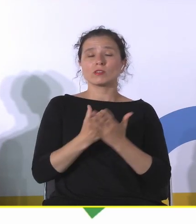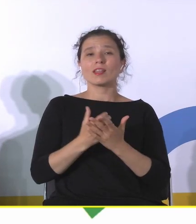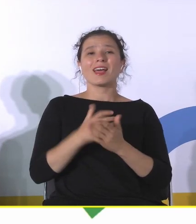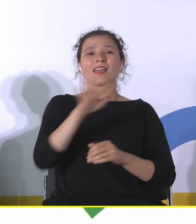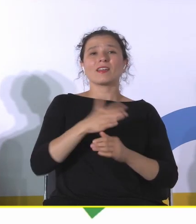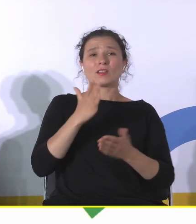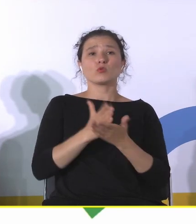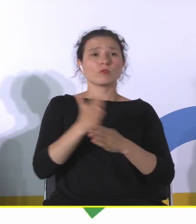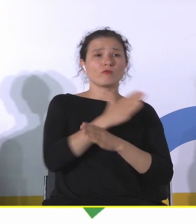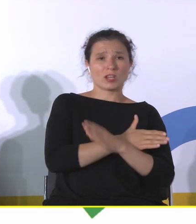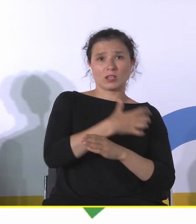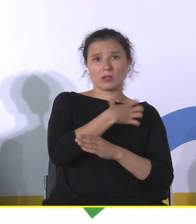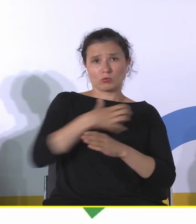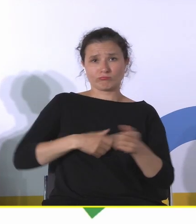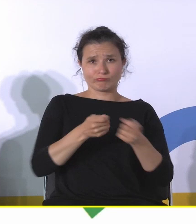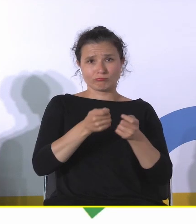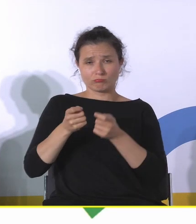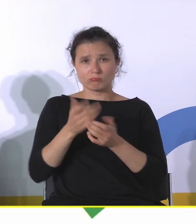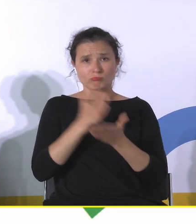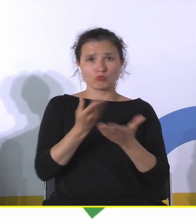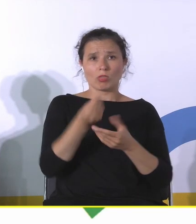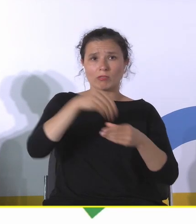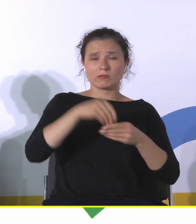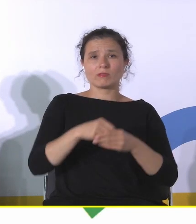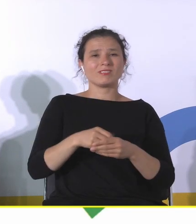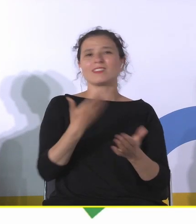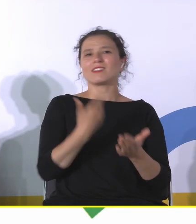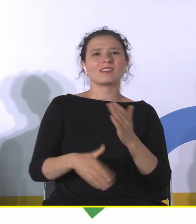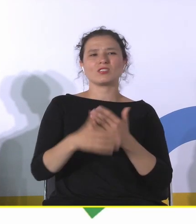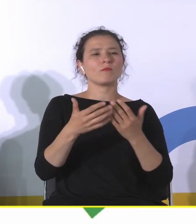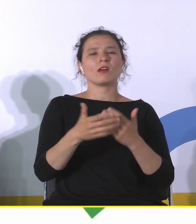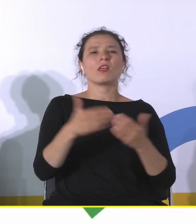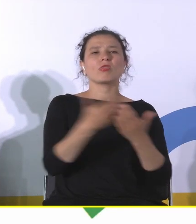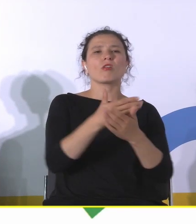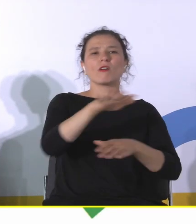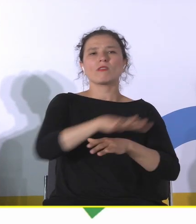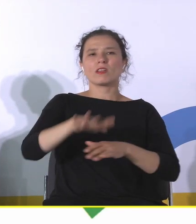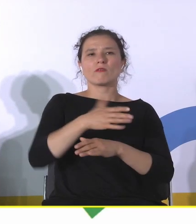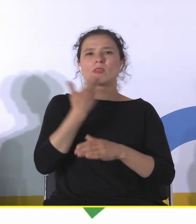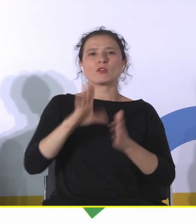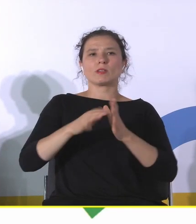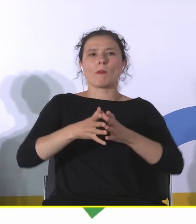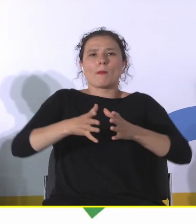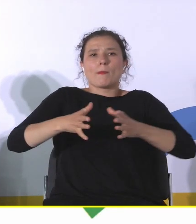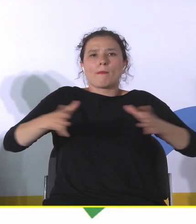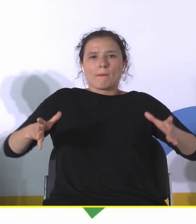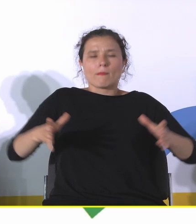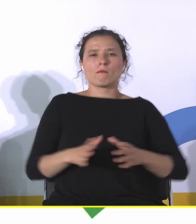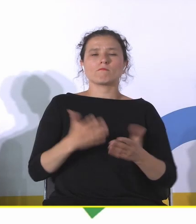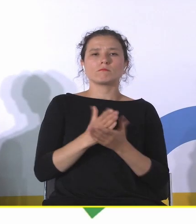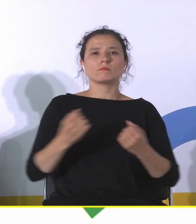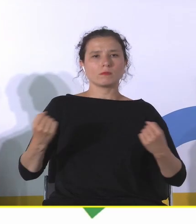zainwestowanych, więc nie marnujemy kolejnych terenów, unikamy rozlewania się miast, budujemy, wzmacniamy to